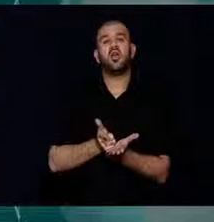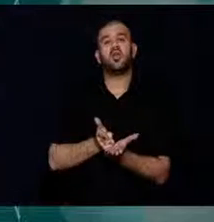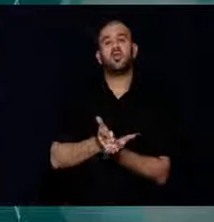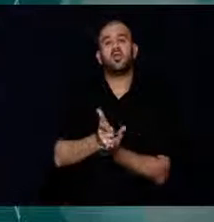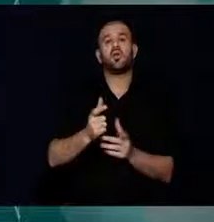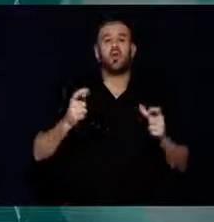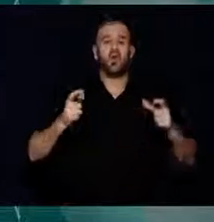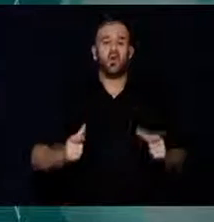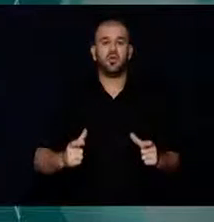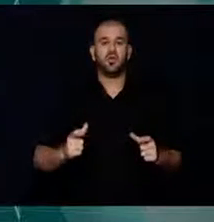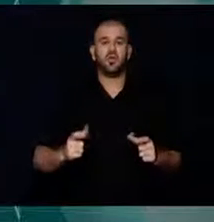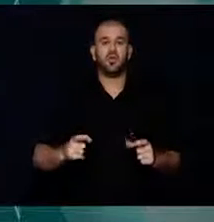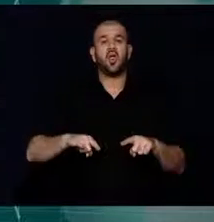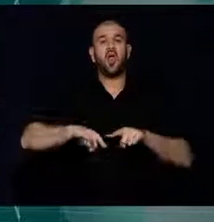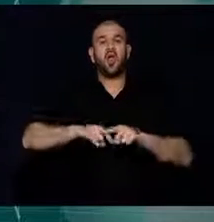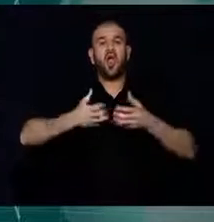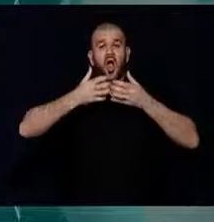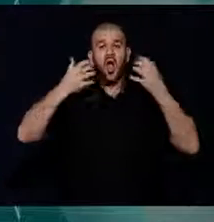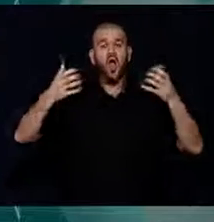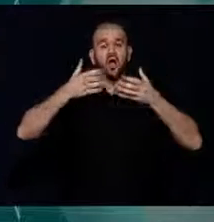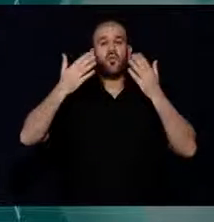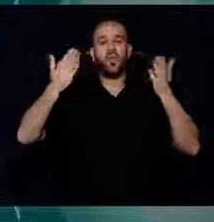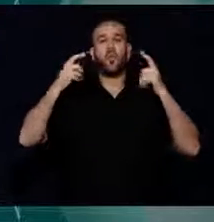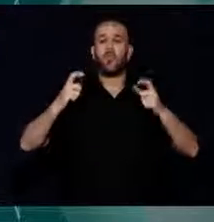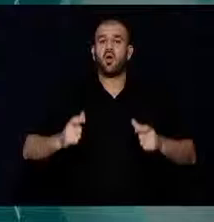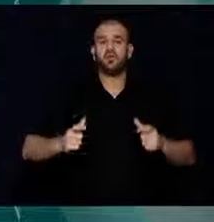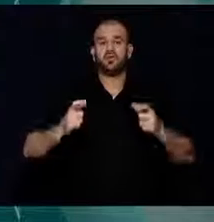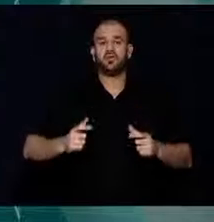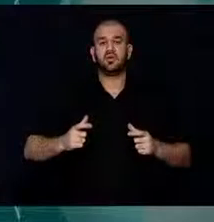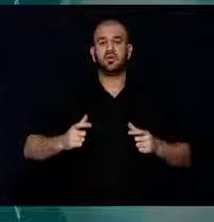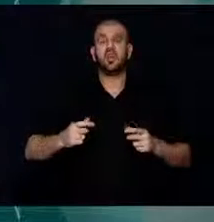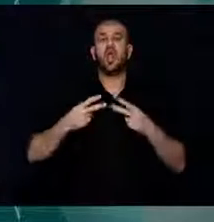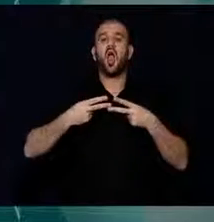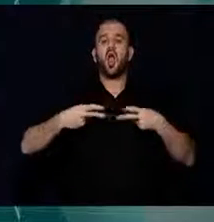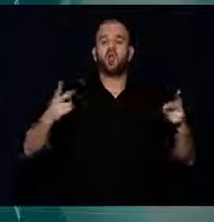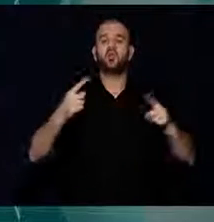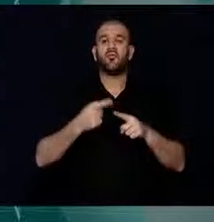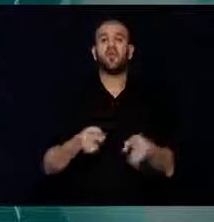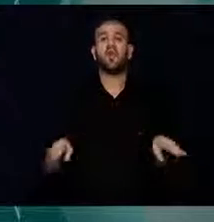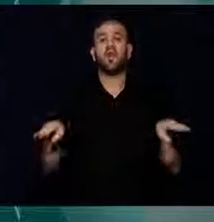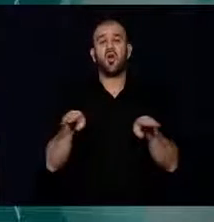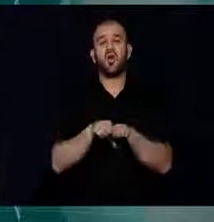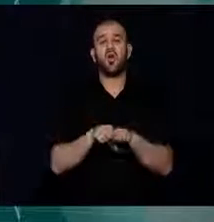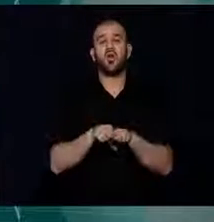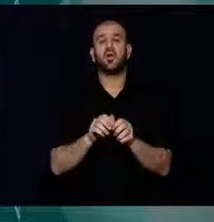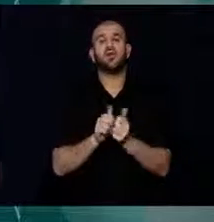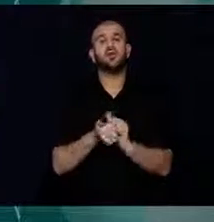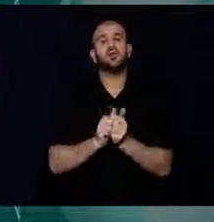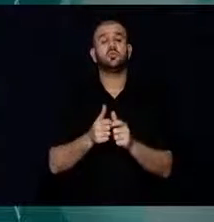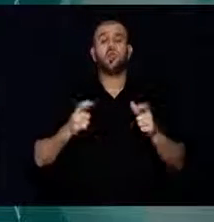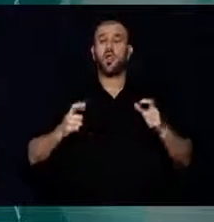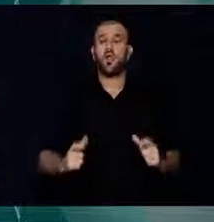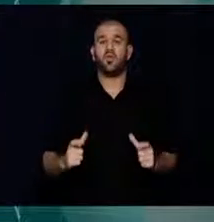Hayvanat bahçesi, Açık ve kapalı spor alanları, Kapalı yüzme havuzu,